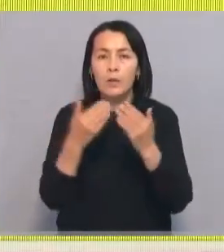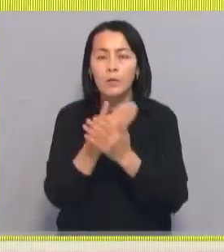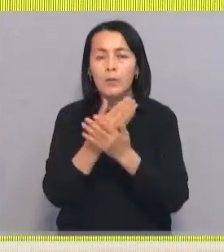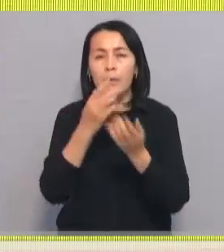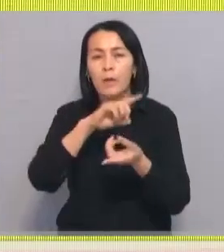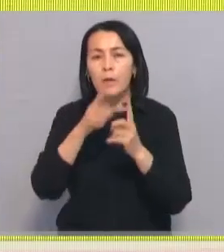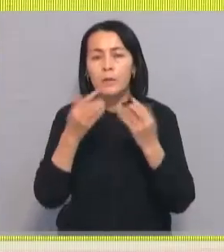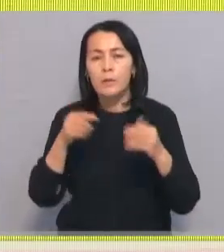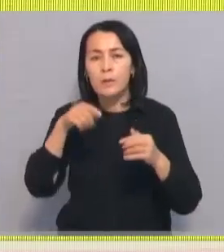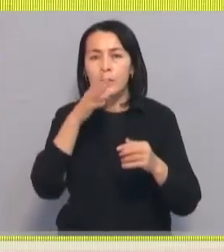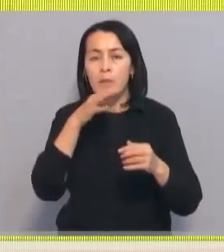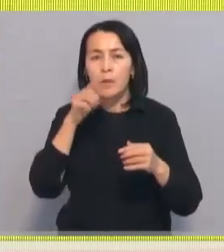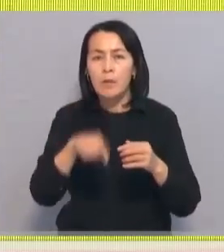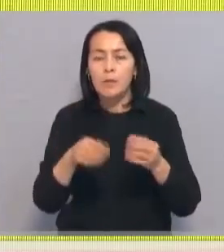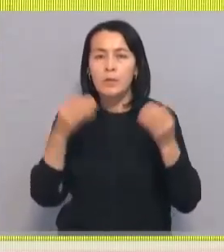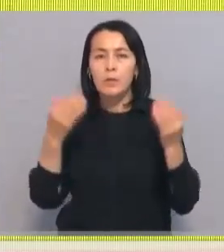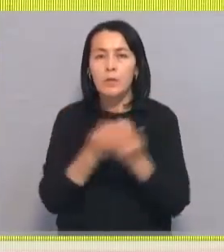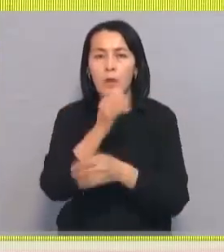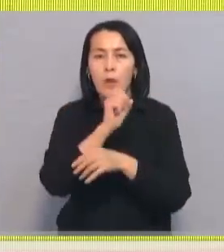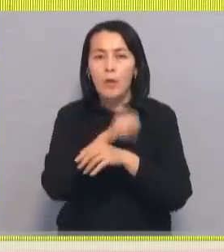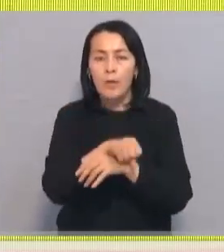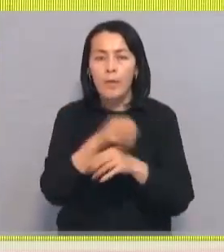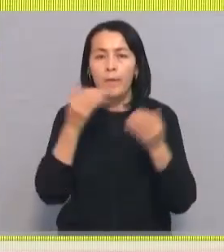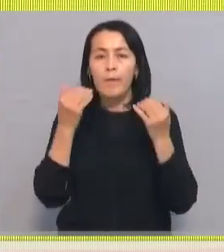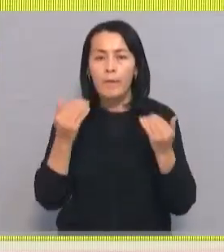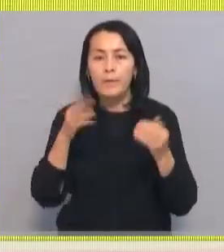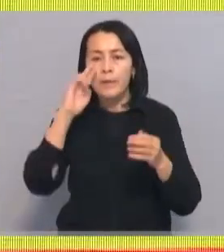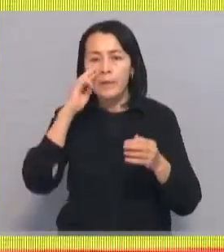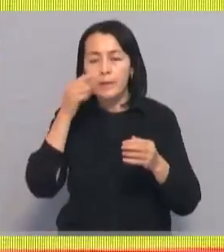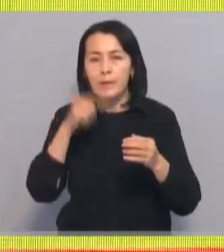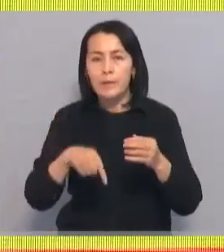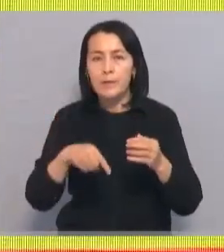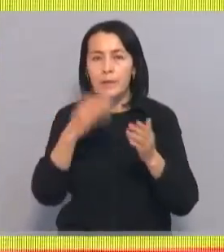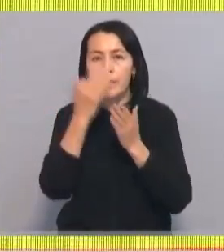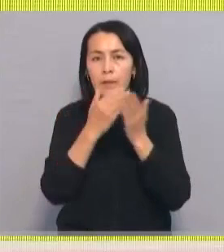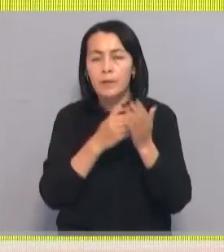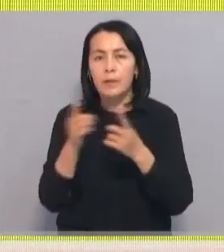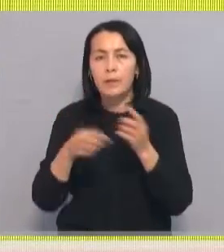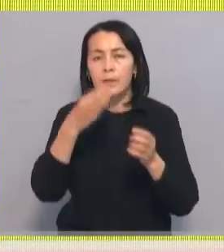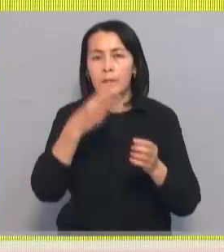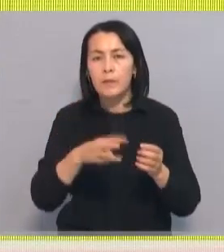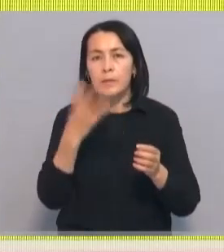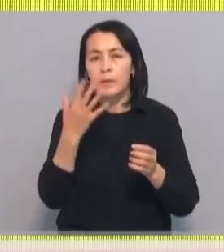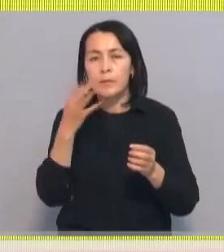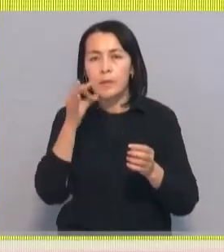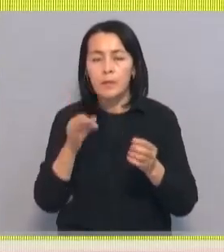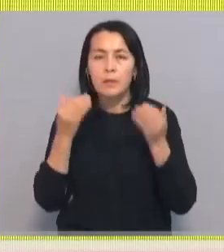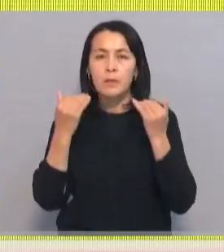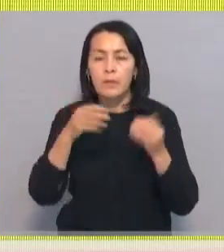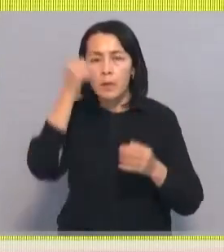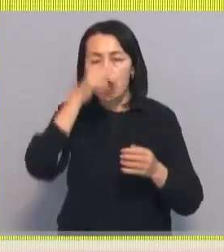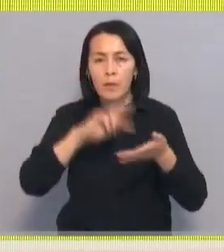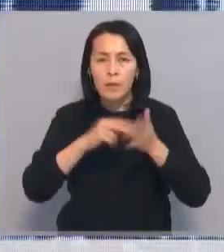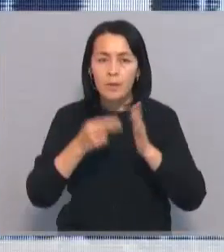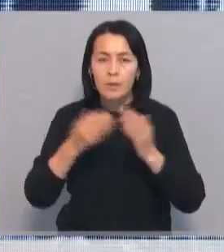образца. В настоящее время доля новых остановочных павильонов в Шемкенте составляет 35,5%. В этом году